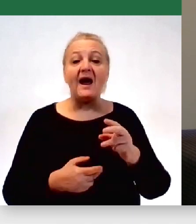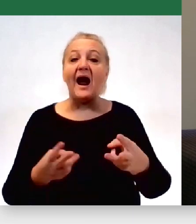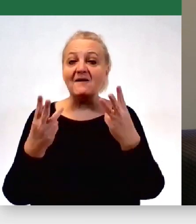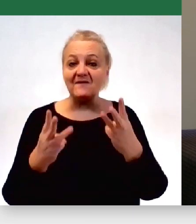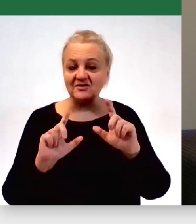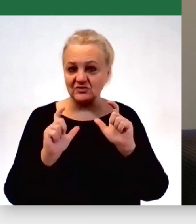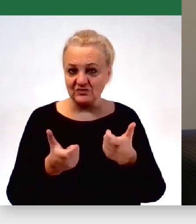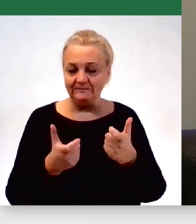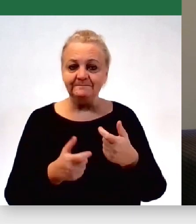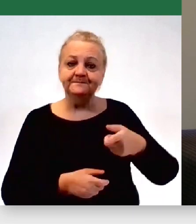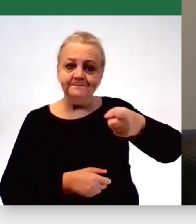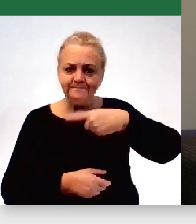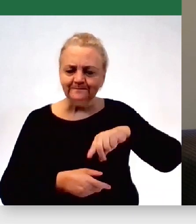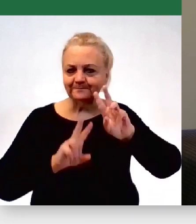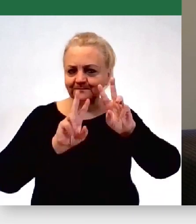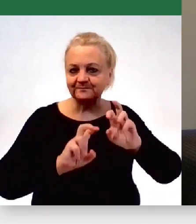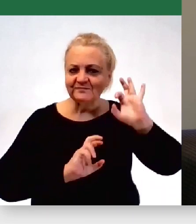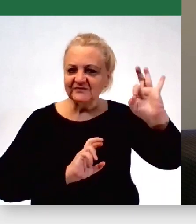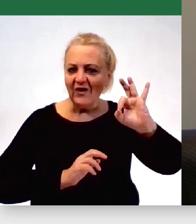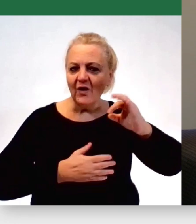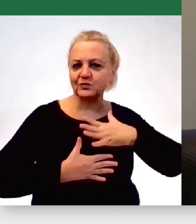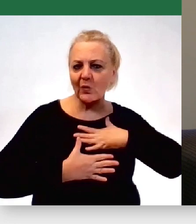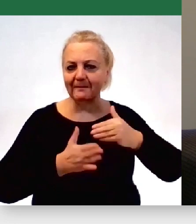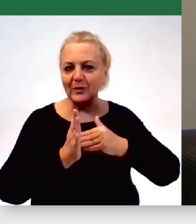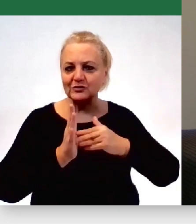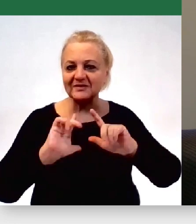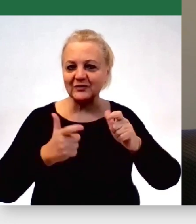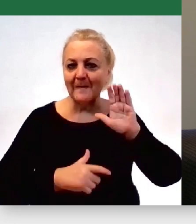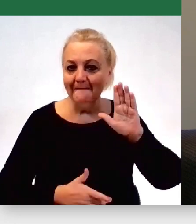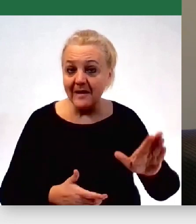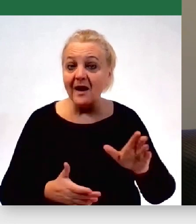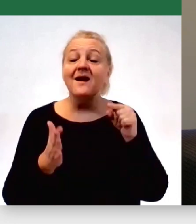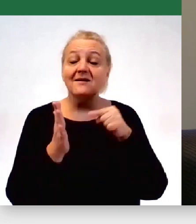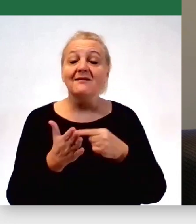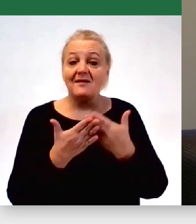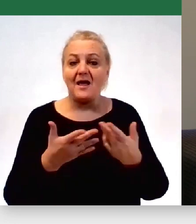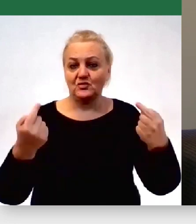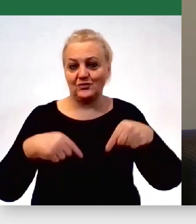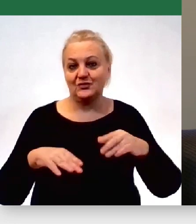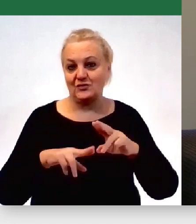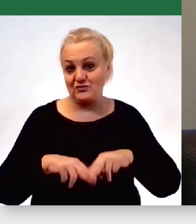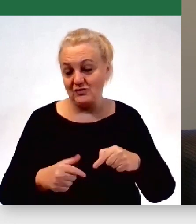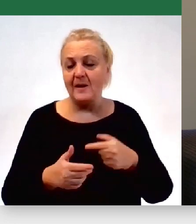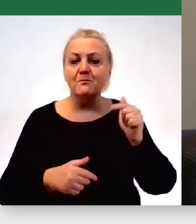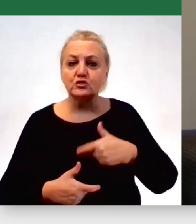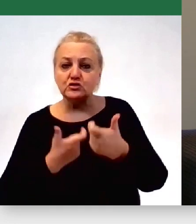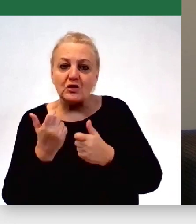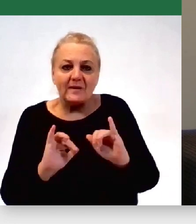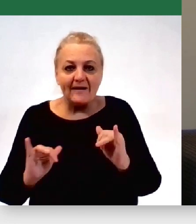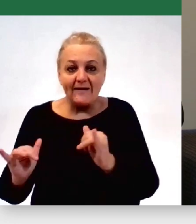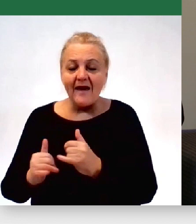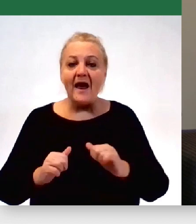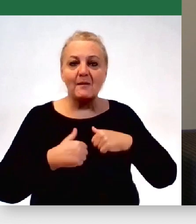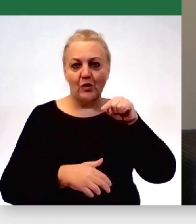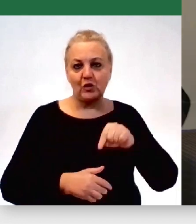zdiagnozowaliśmy, co w ich duszy gra i dlaczego chcieliby zostać akurat u nas, co musimy zrobić, żeby oni właśnie to miasto wybrali